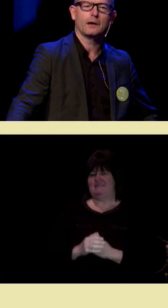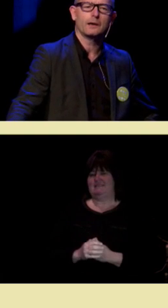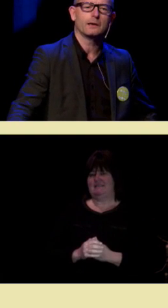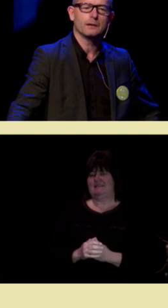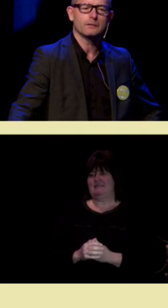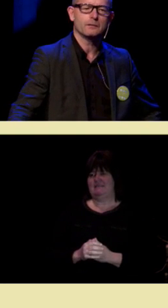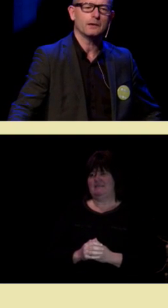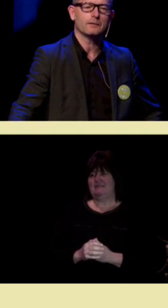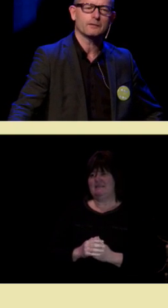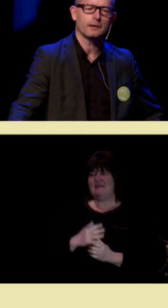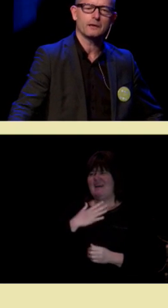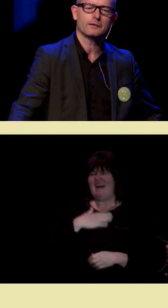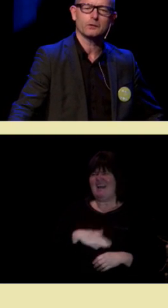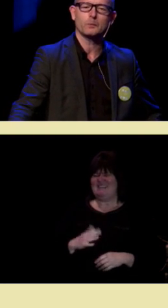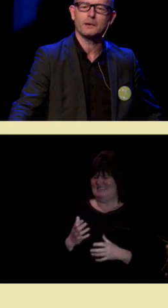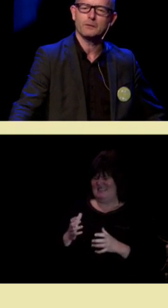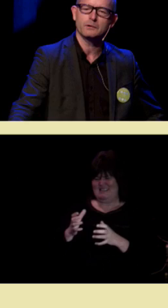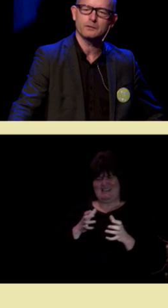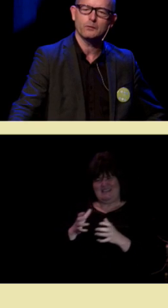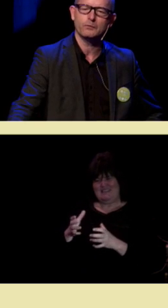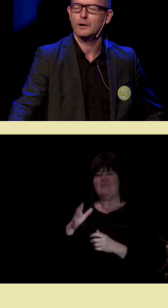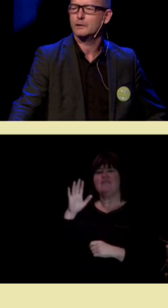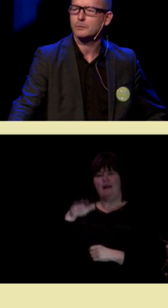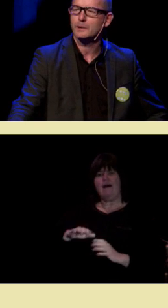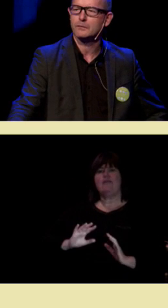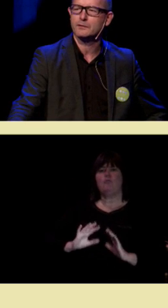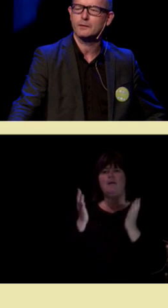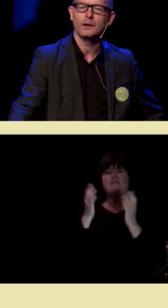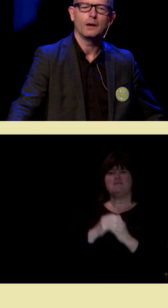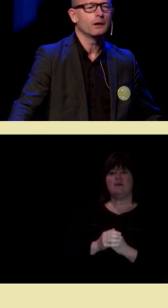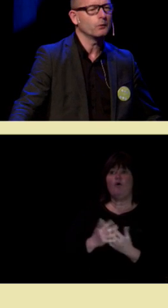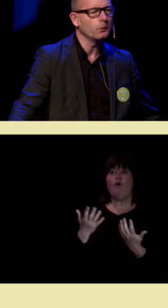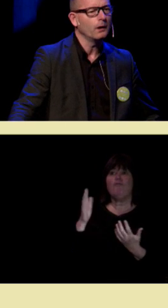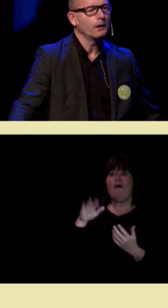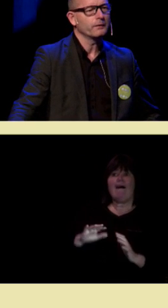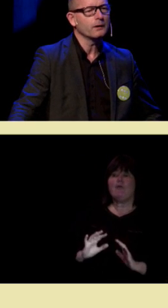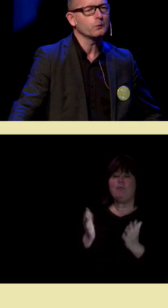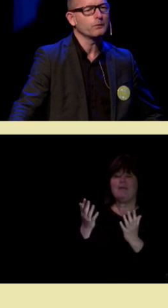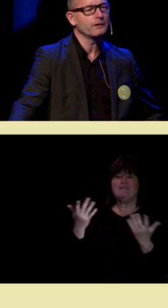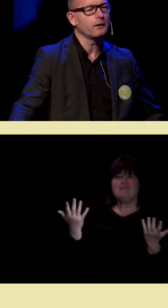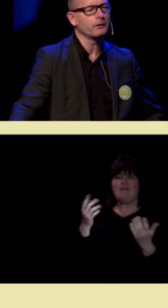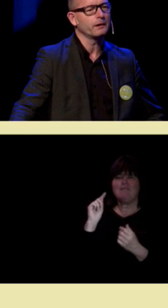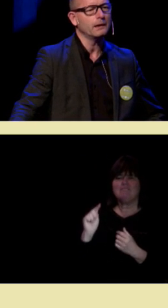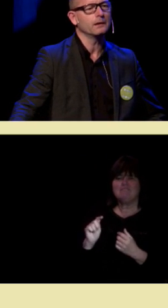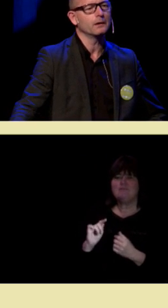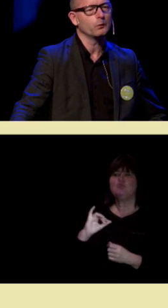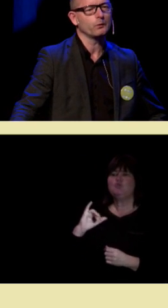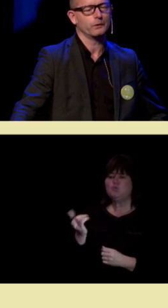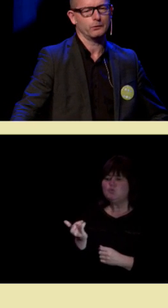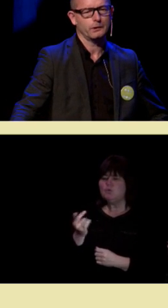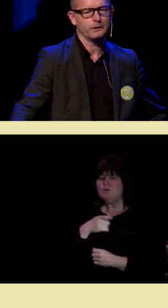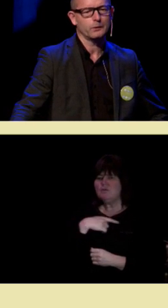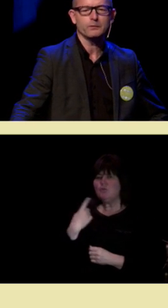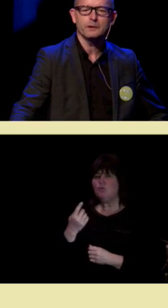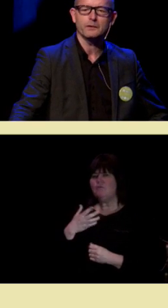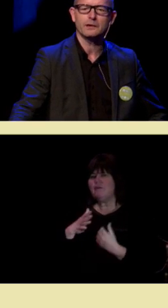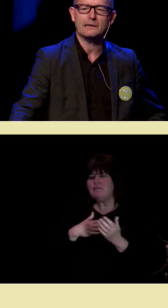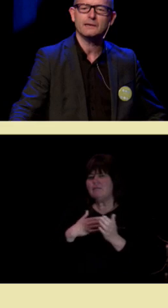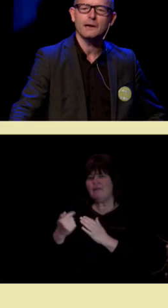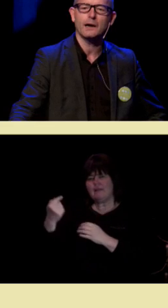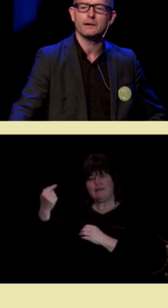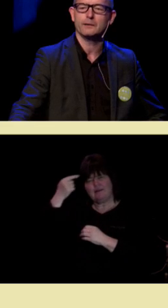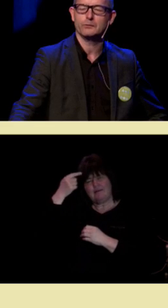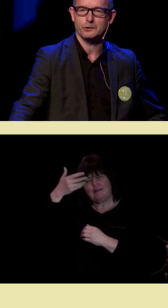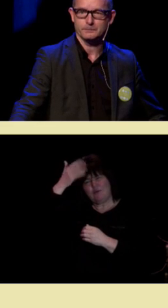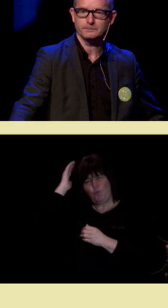Helse er ikke en tilstand, helse er en opplevelse. Og hva er en opplevelse? Jo, det er noe vi danner inni hodene våre. Det er noe vi danner